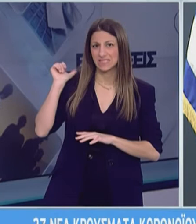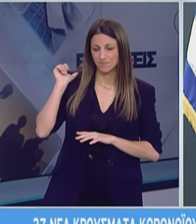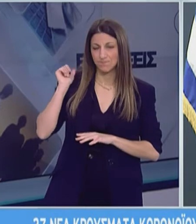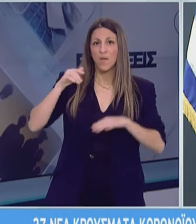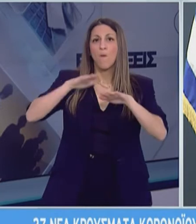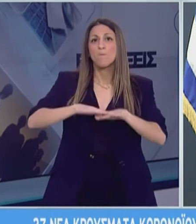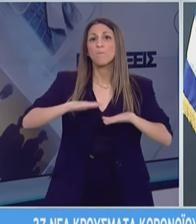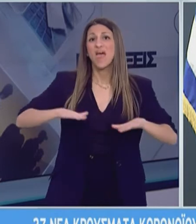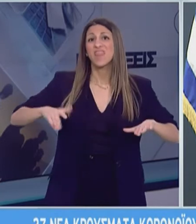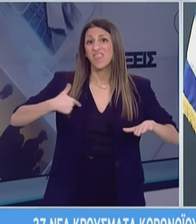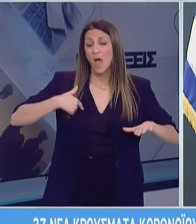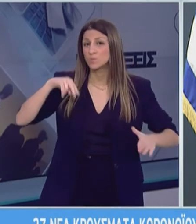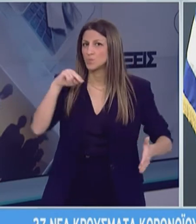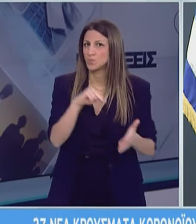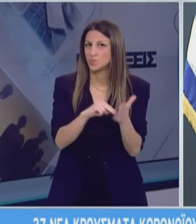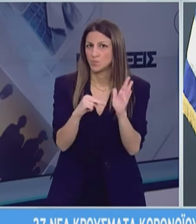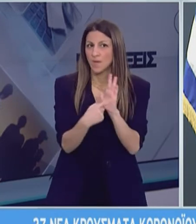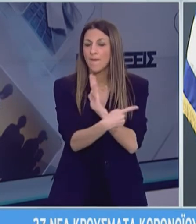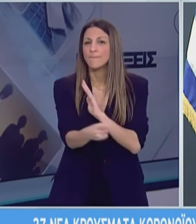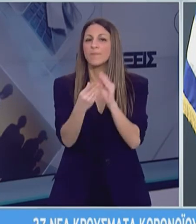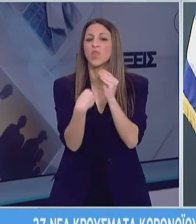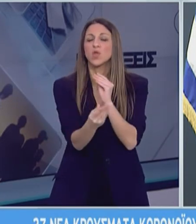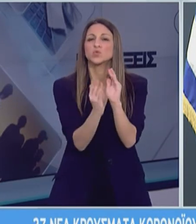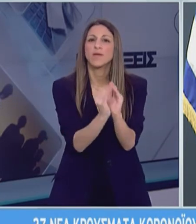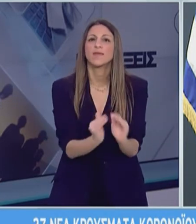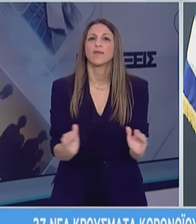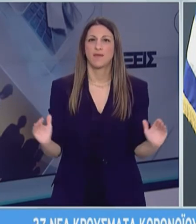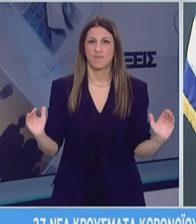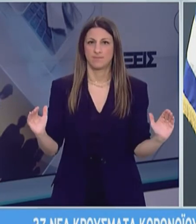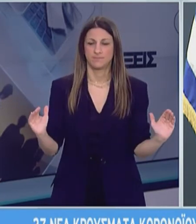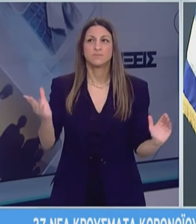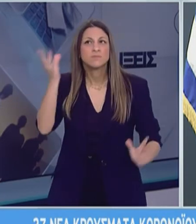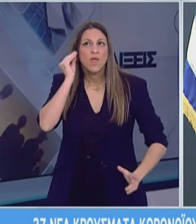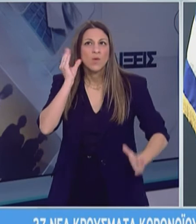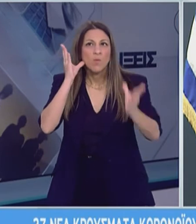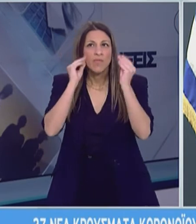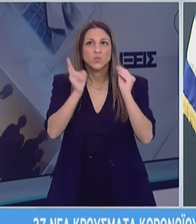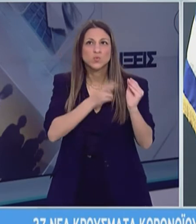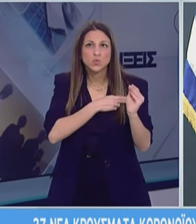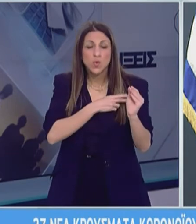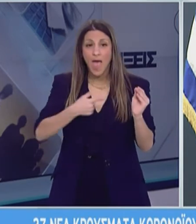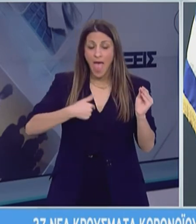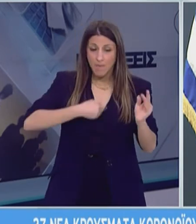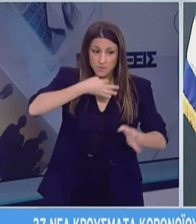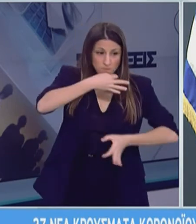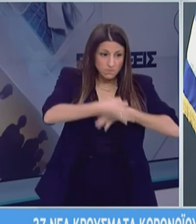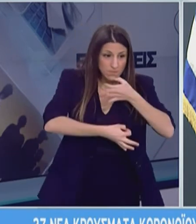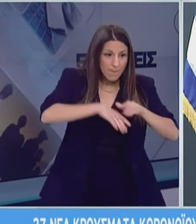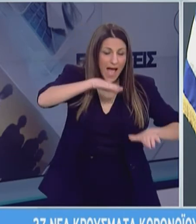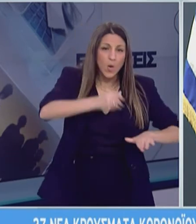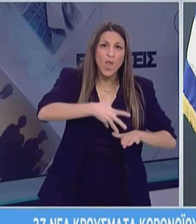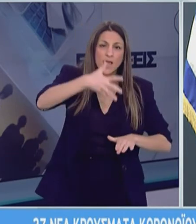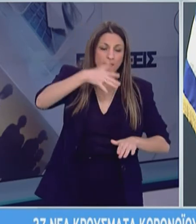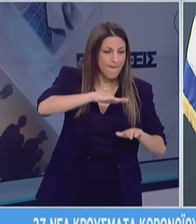Τα παιδιά μας πρέπει να αισθανθούν ήρεμα και να παίρνουν αξιόπισκες πληροφορίες. Να τους μιλάμε με τρόπο ανάλογα με την ηλικία τους.